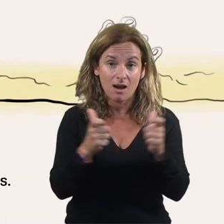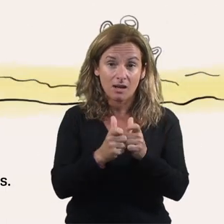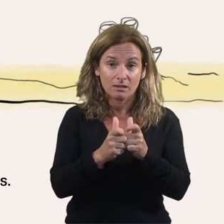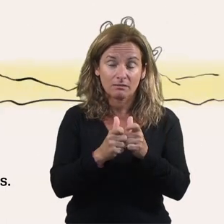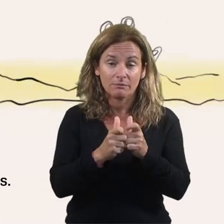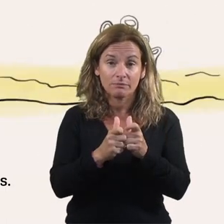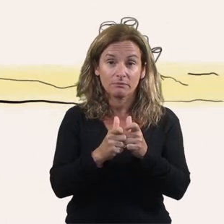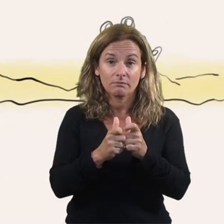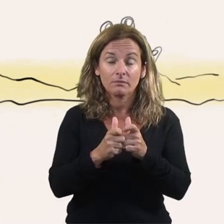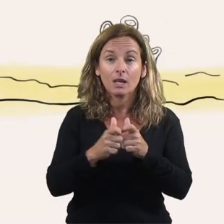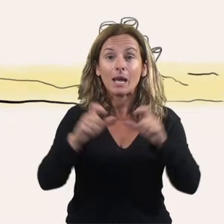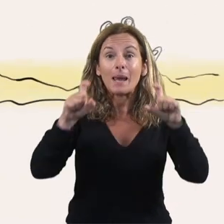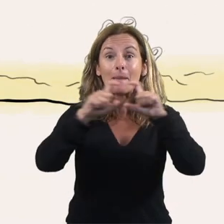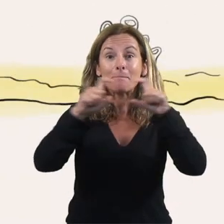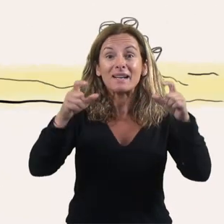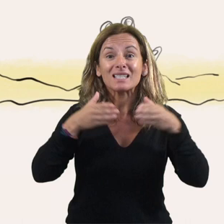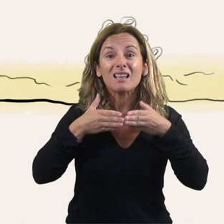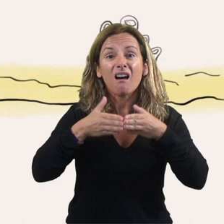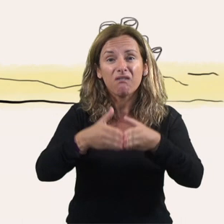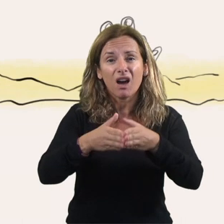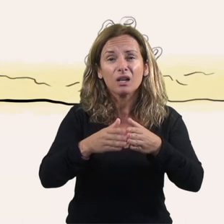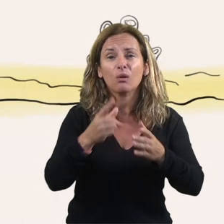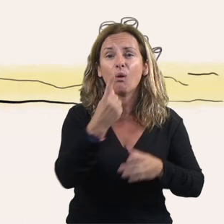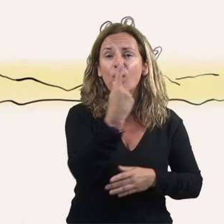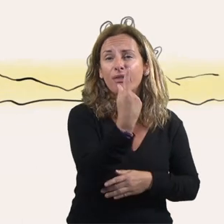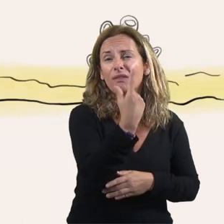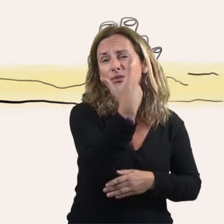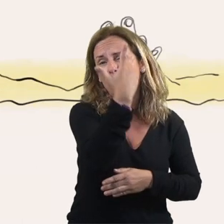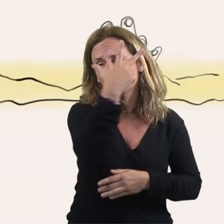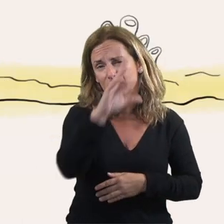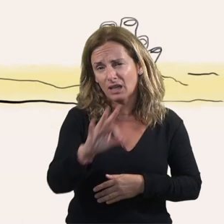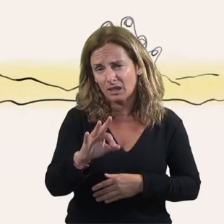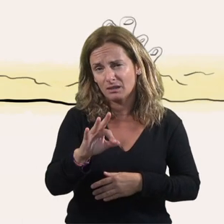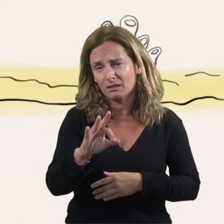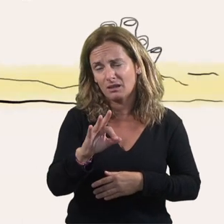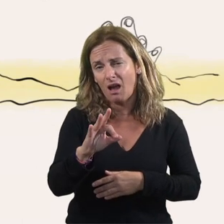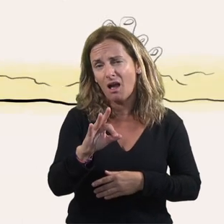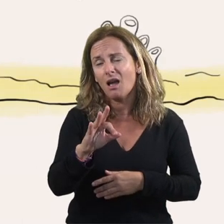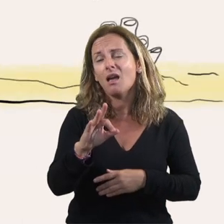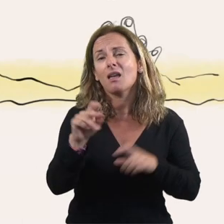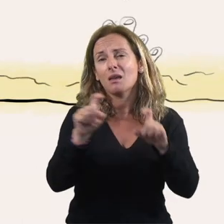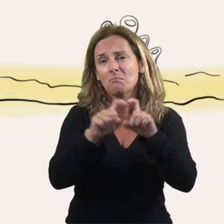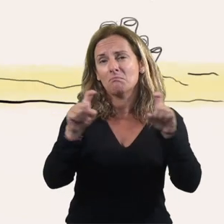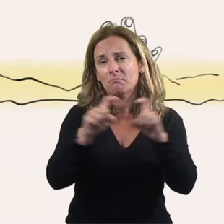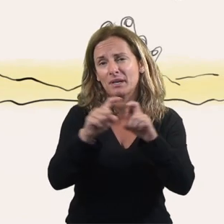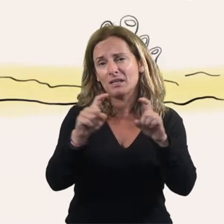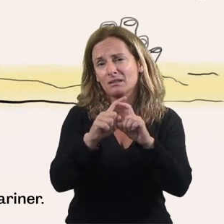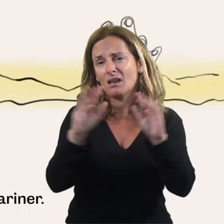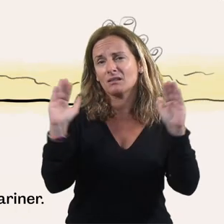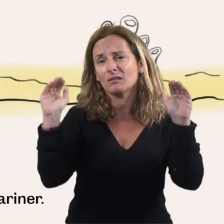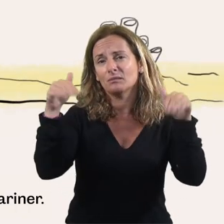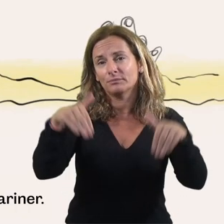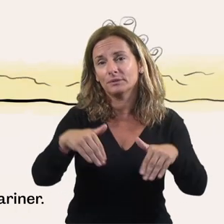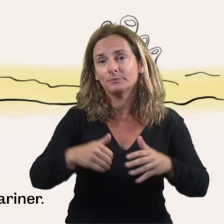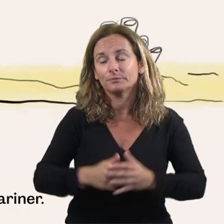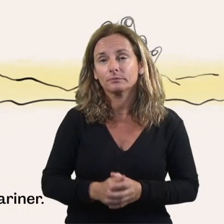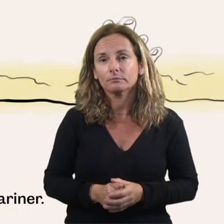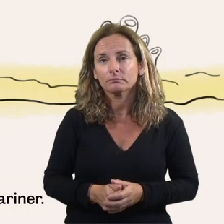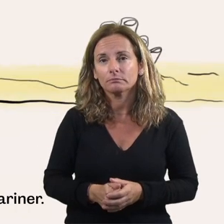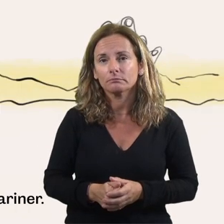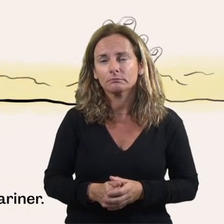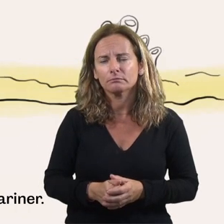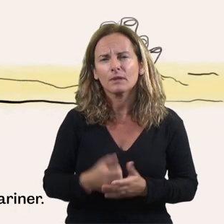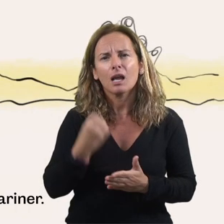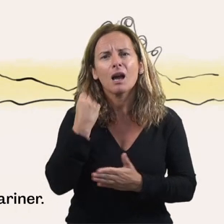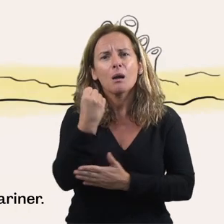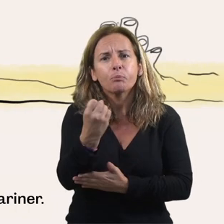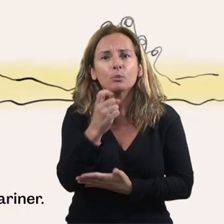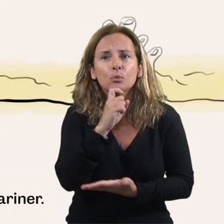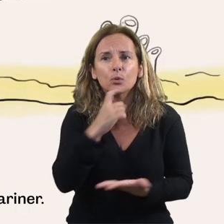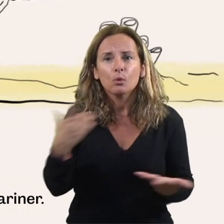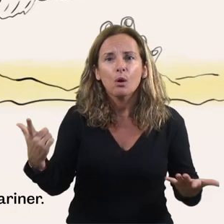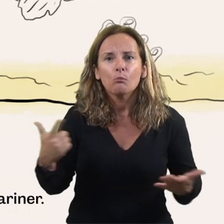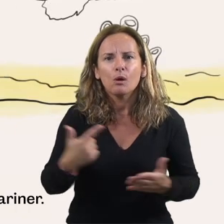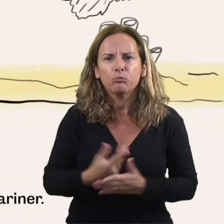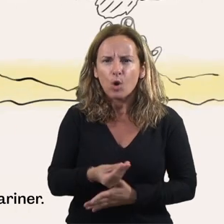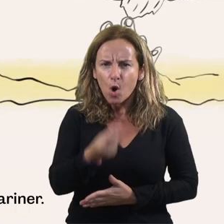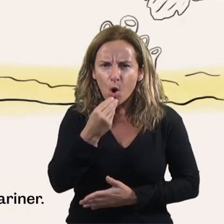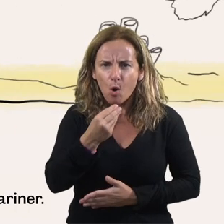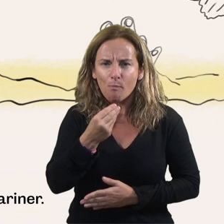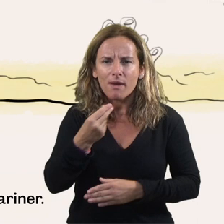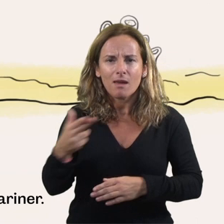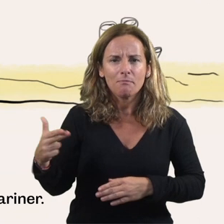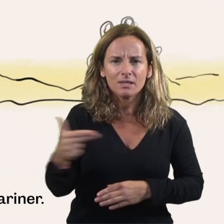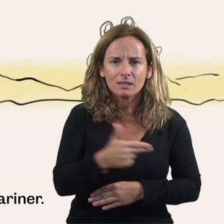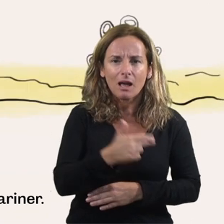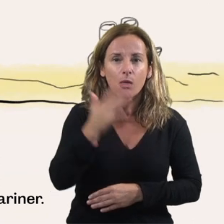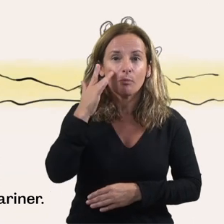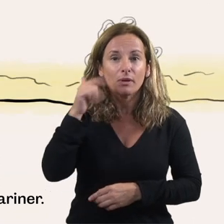embarcacions. A la taula reivindica peix pescat amb bars menors. Un gerret, un jonquillo, un caproig.